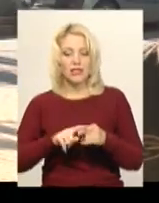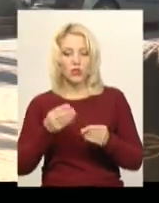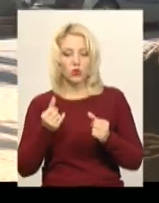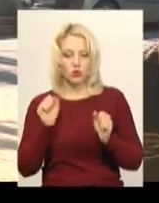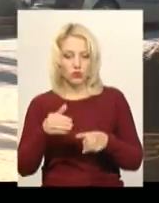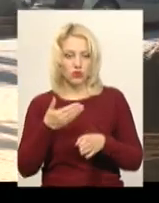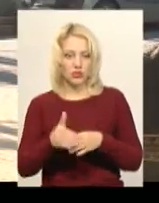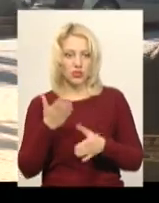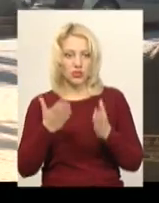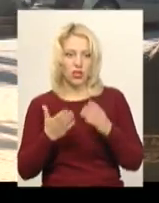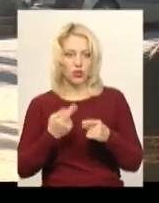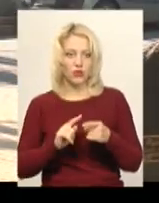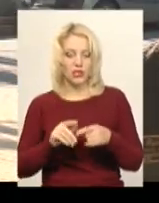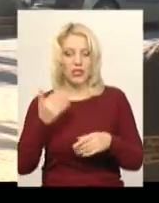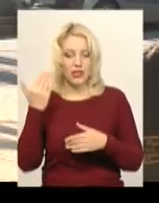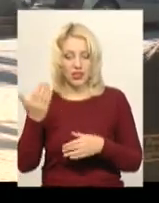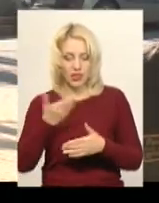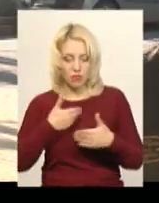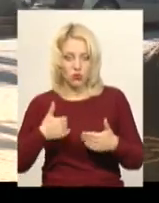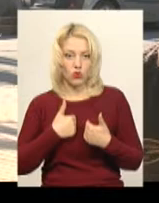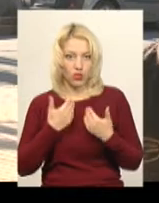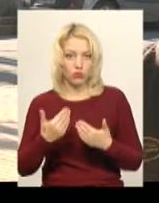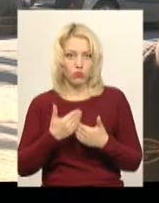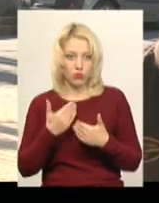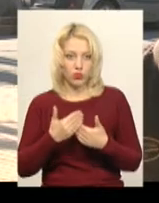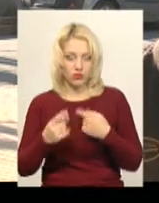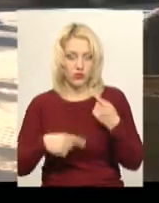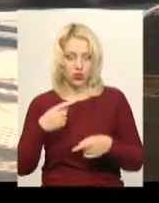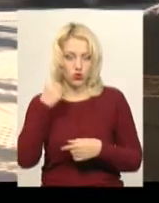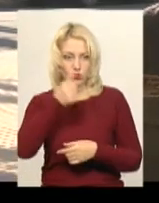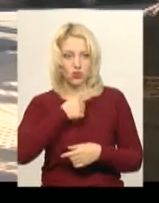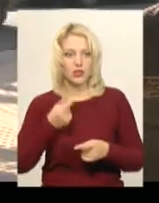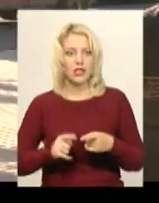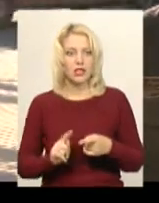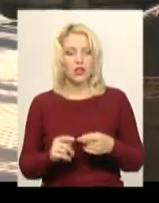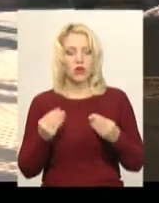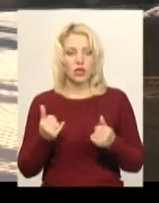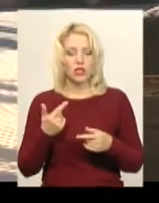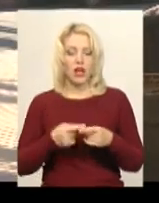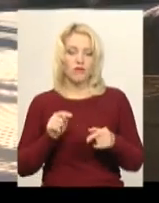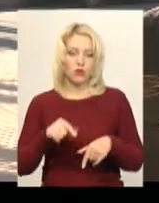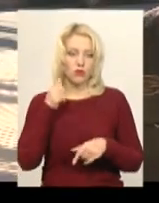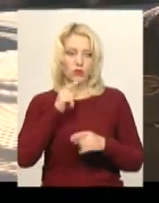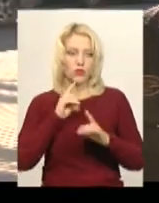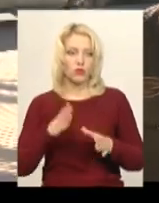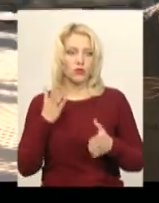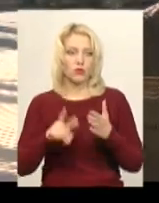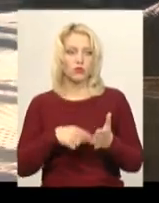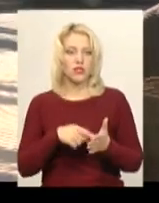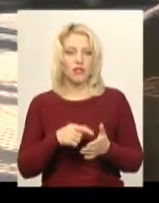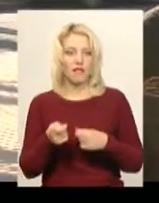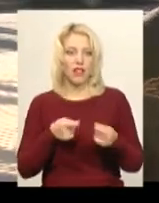виділені, якщо вони нам хочуть допомогти в сьогоднішому році. Цих коштів цього року не буде. Якщо міська